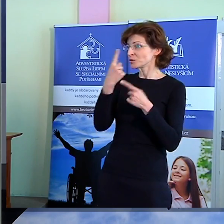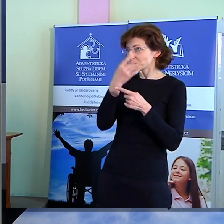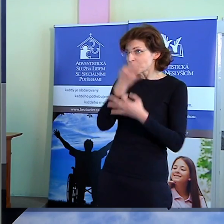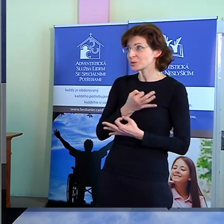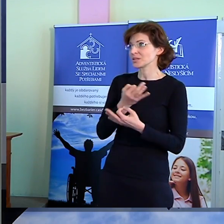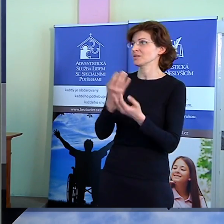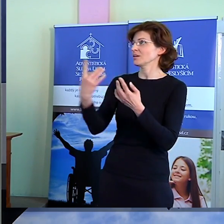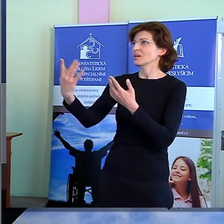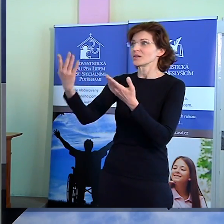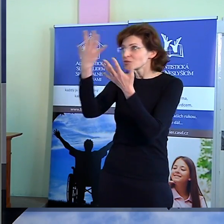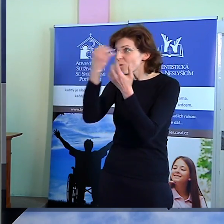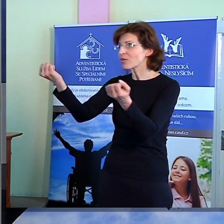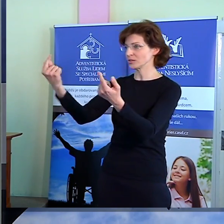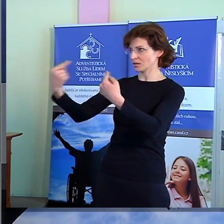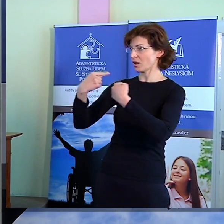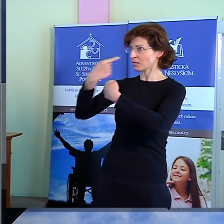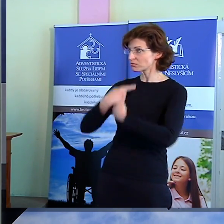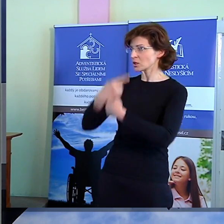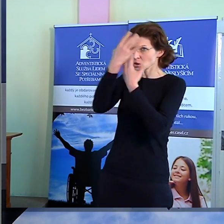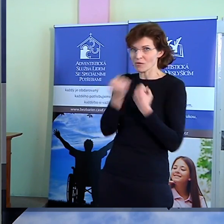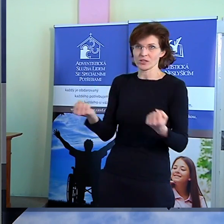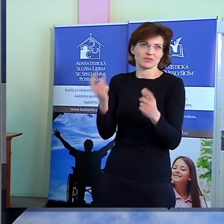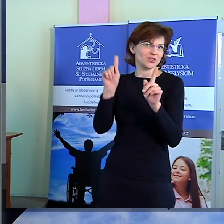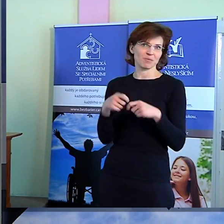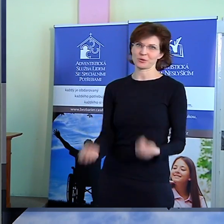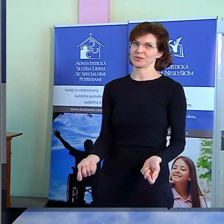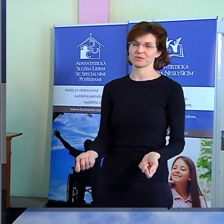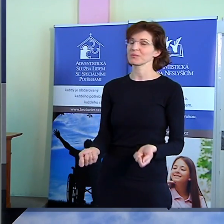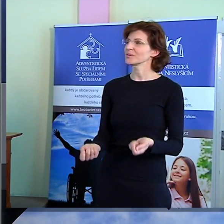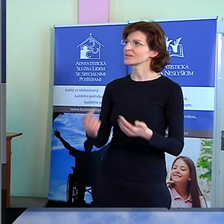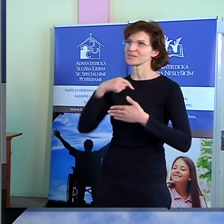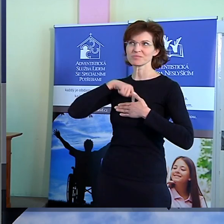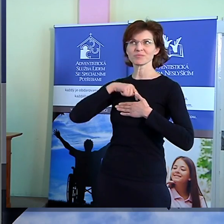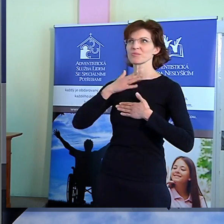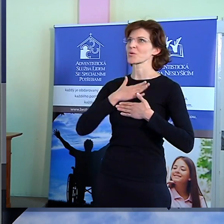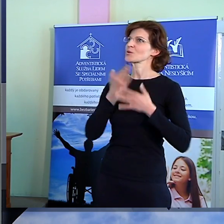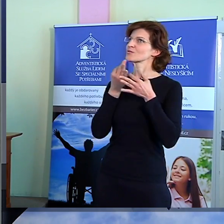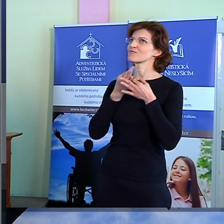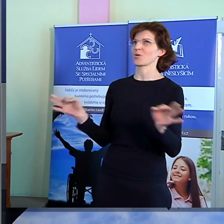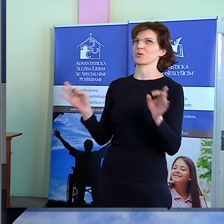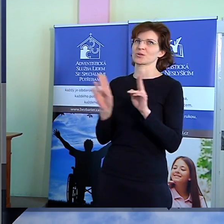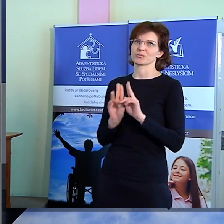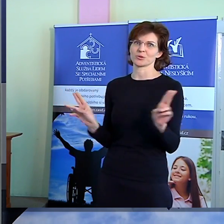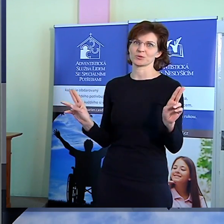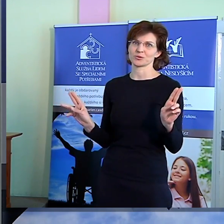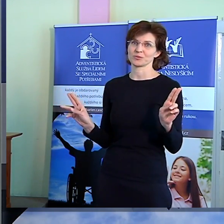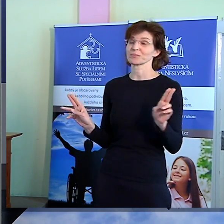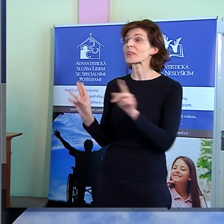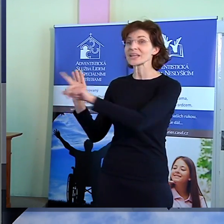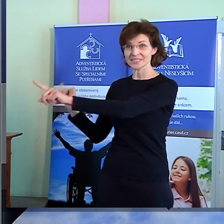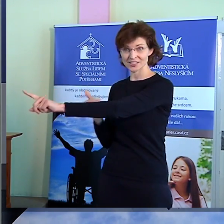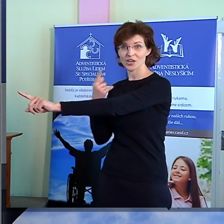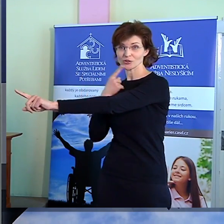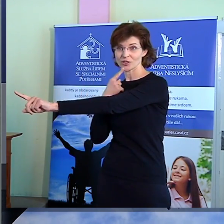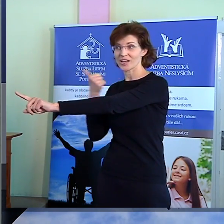Jsem velmi rád, že sestra Morávková vzpomněla jeden příběh jedné ženy, která